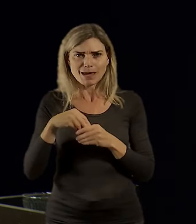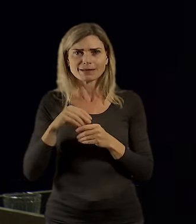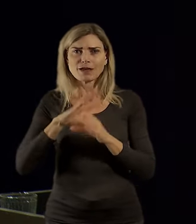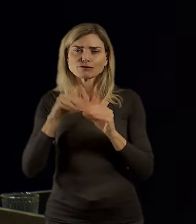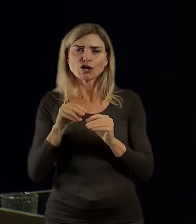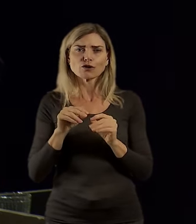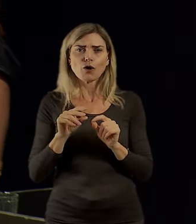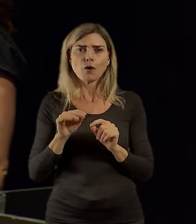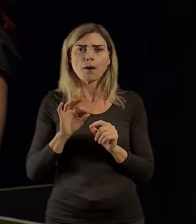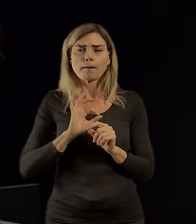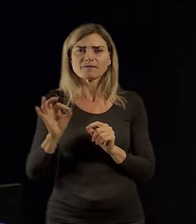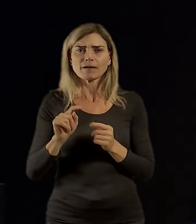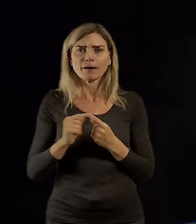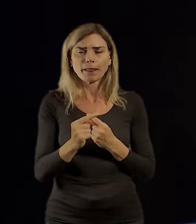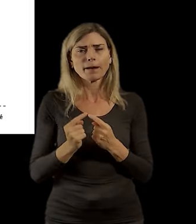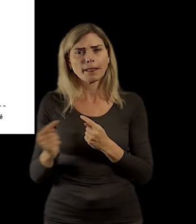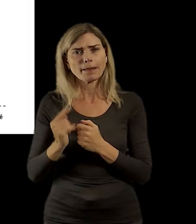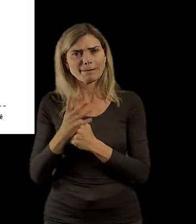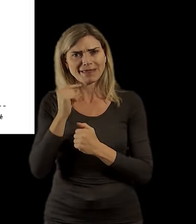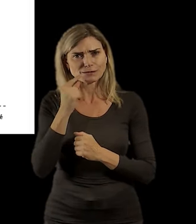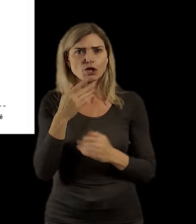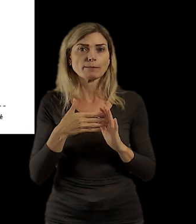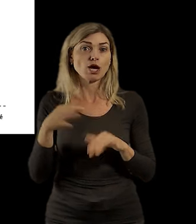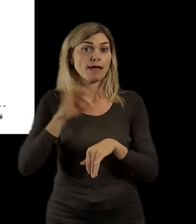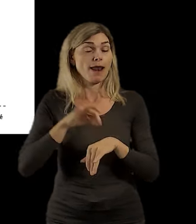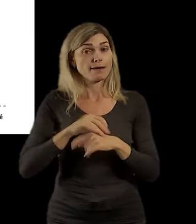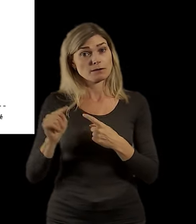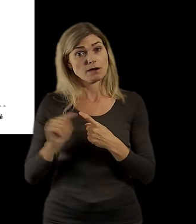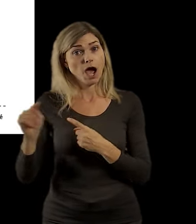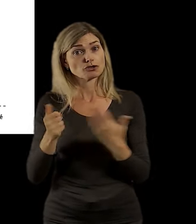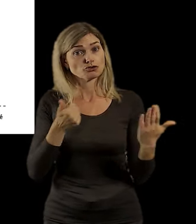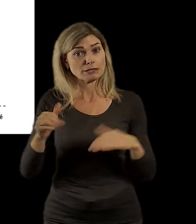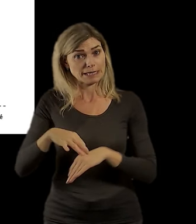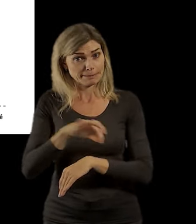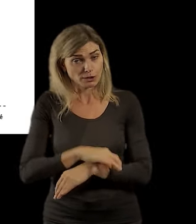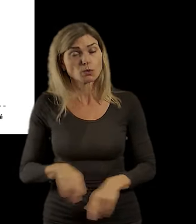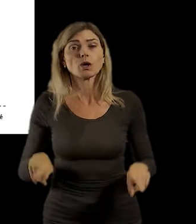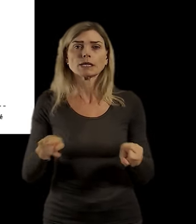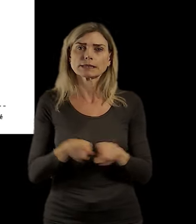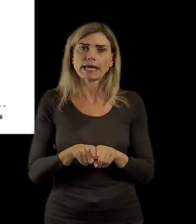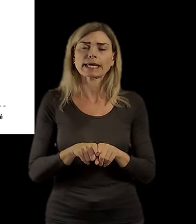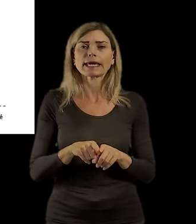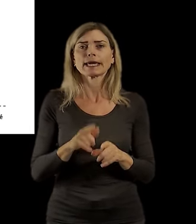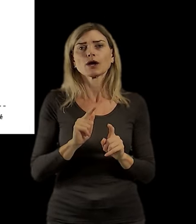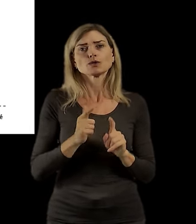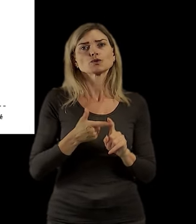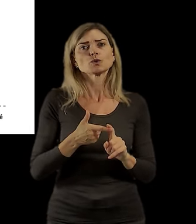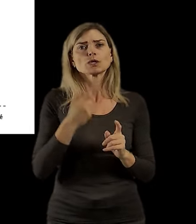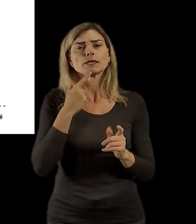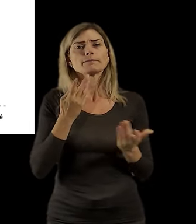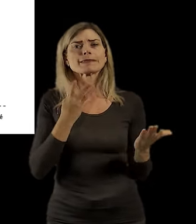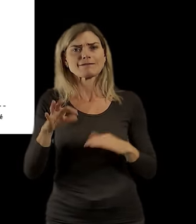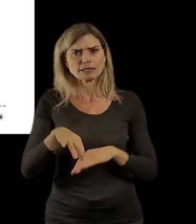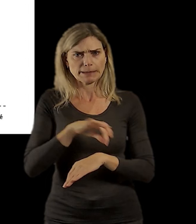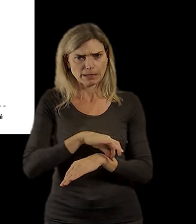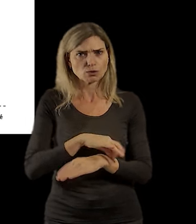optimální docházkové pásmo k těm lékařům, to je těch 600 metrů, ale že potom je i v pořádku vlastně to další, to druhé 900 metrů. A